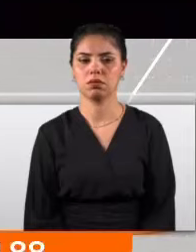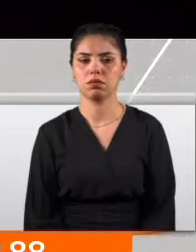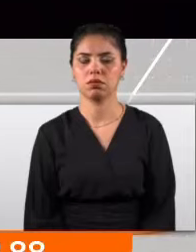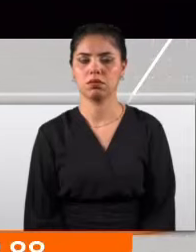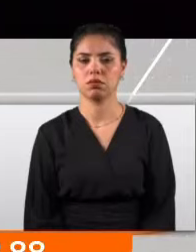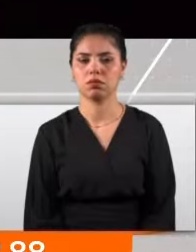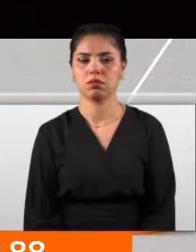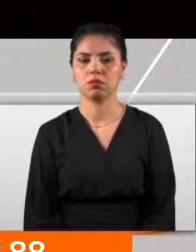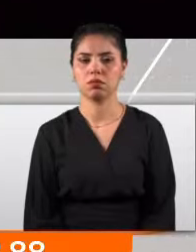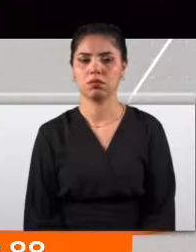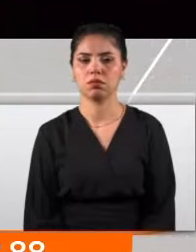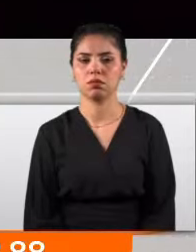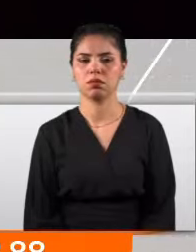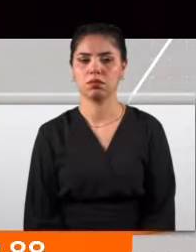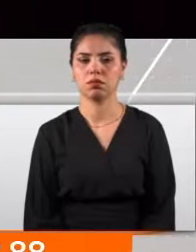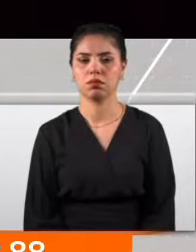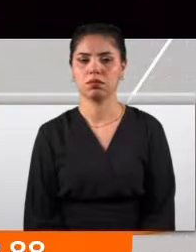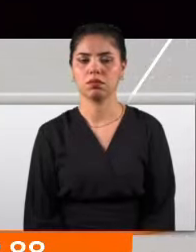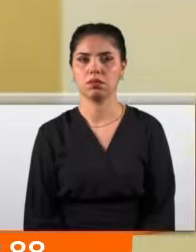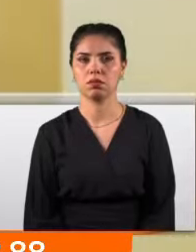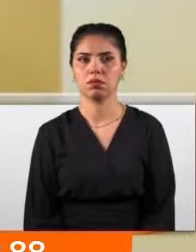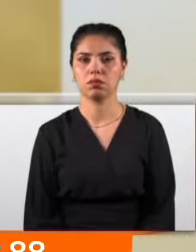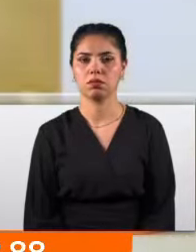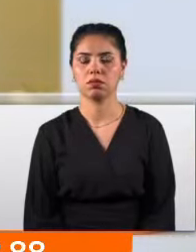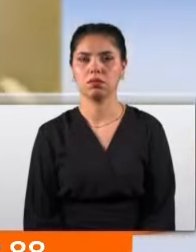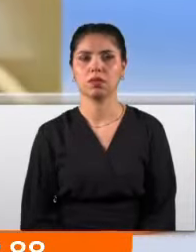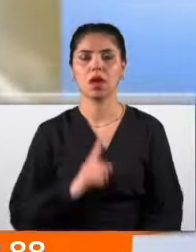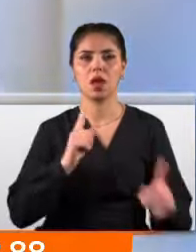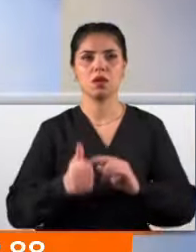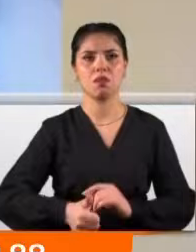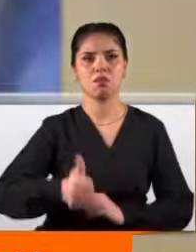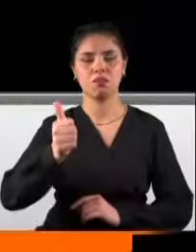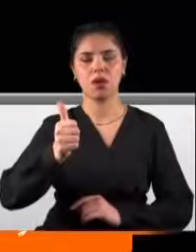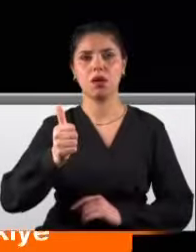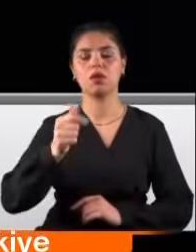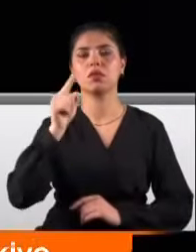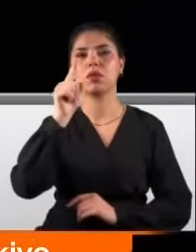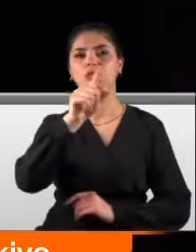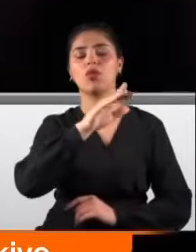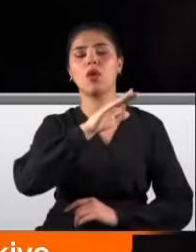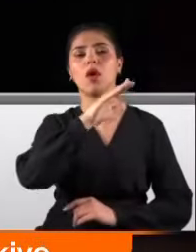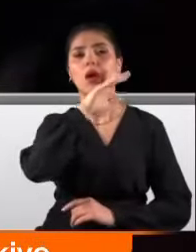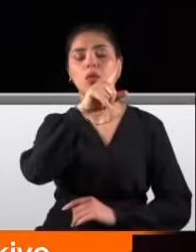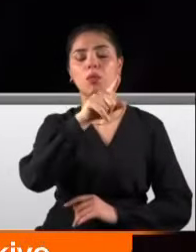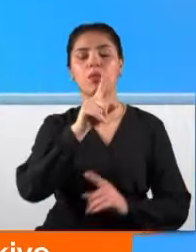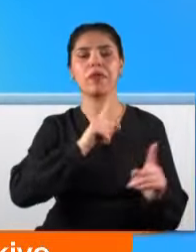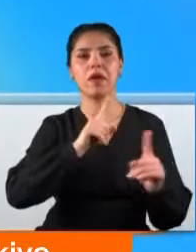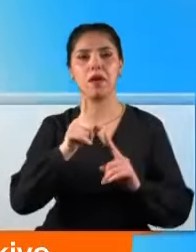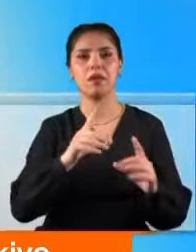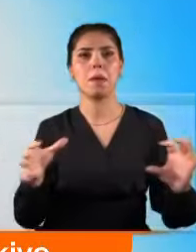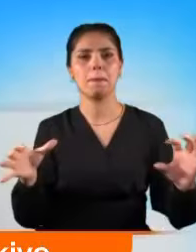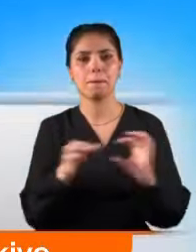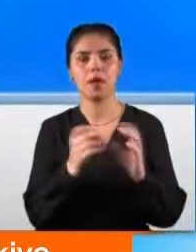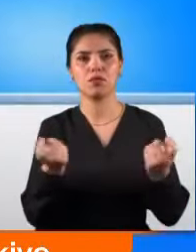yapabilirim ama en azından yardım çağırsalardı, kaçmasalardı. Adalet Bakanlığı Interpol'in devreye girmesi için çalışmaları başlatmıştı.